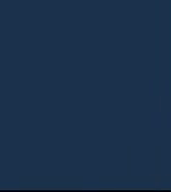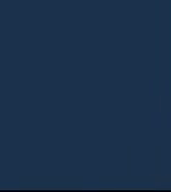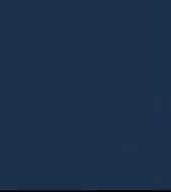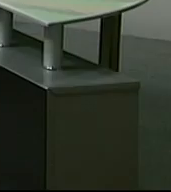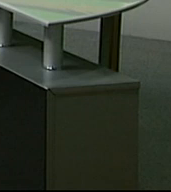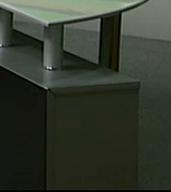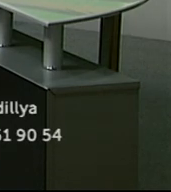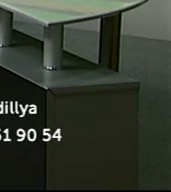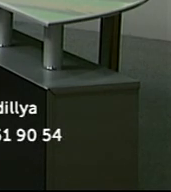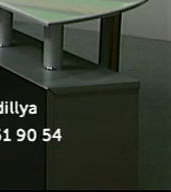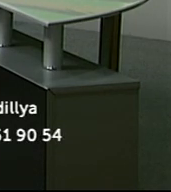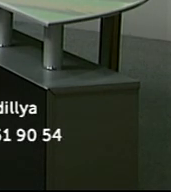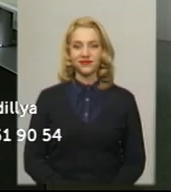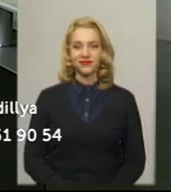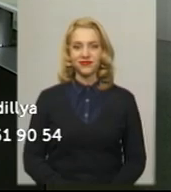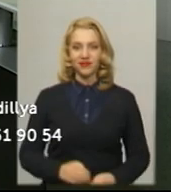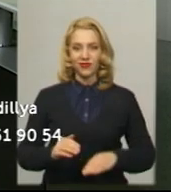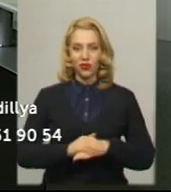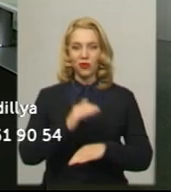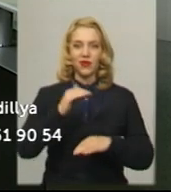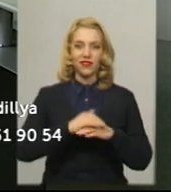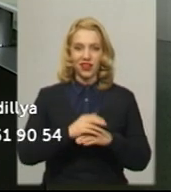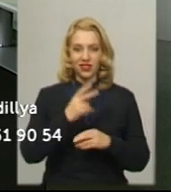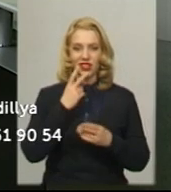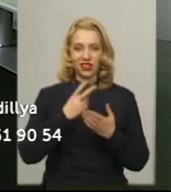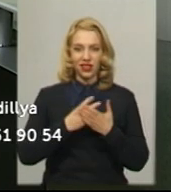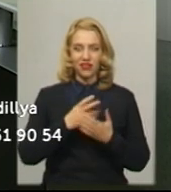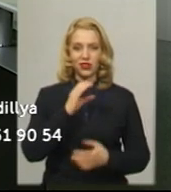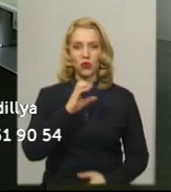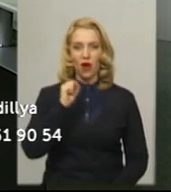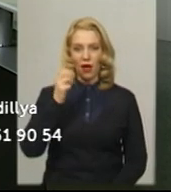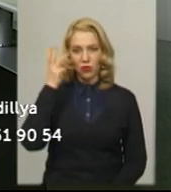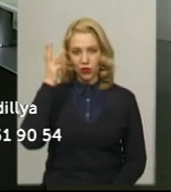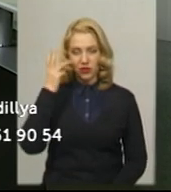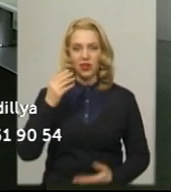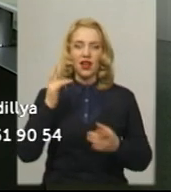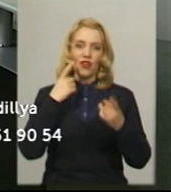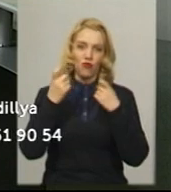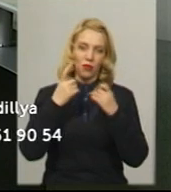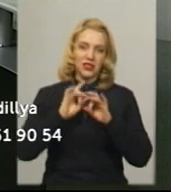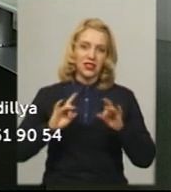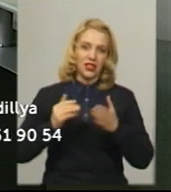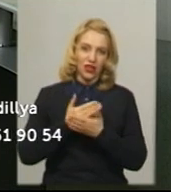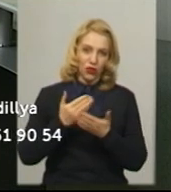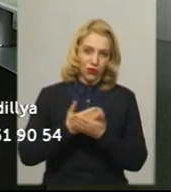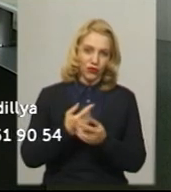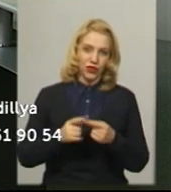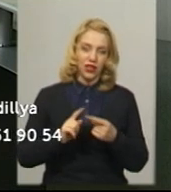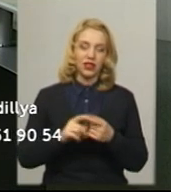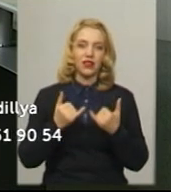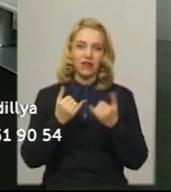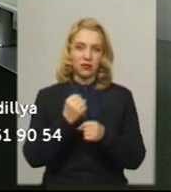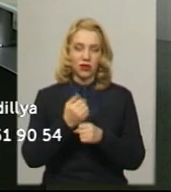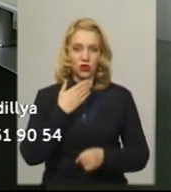Музика Доброго вечора, в ефірі Суспільного мовника ЮА «Поділля» інформаційний випуск. У студії для вас працюють ведуча Катерина